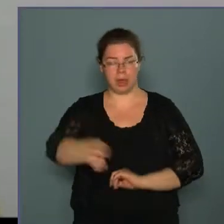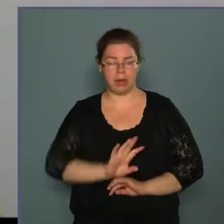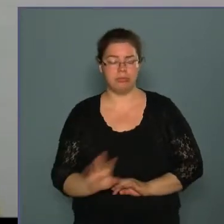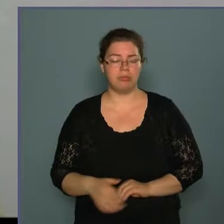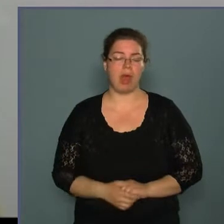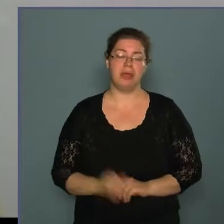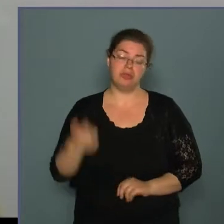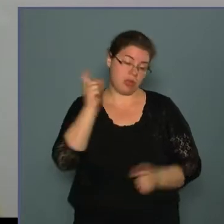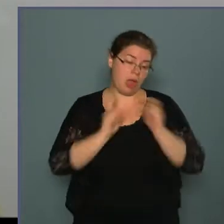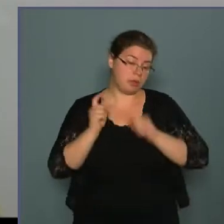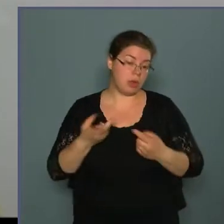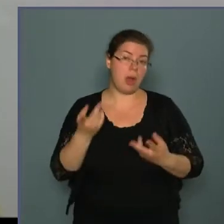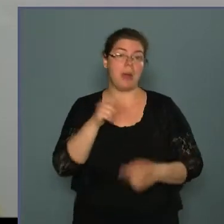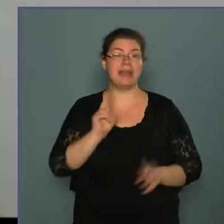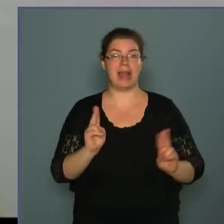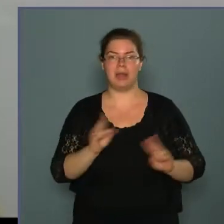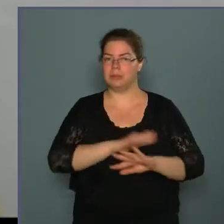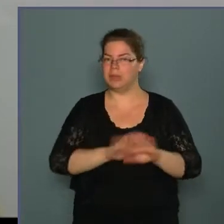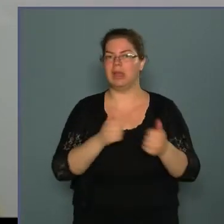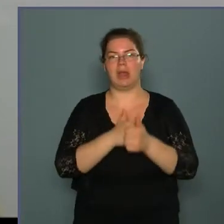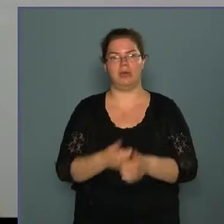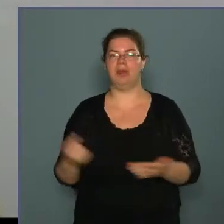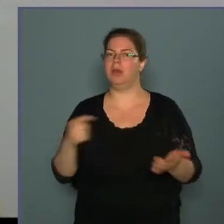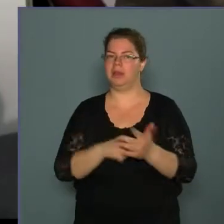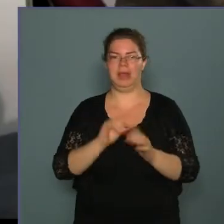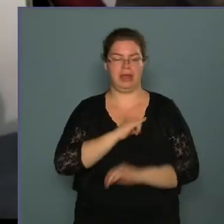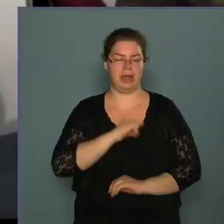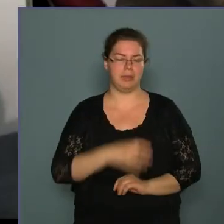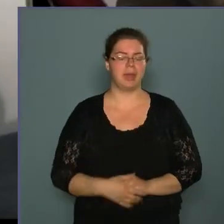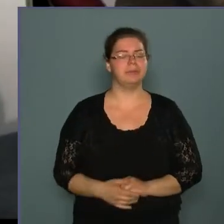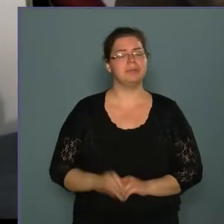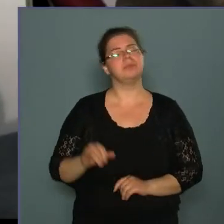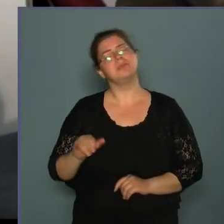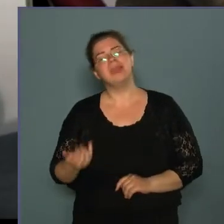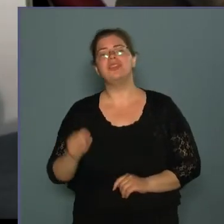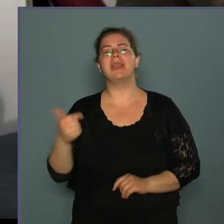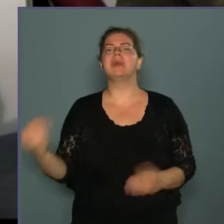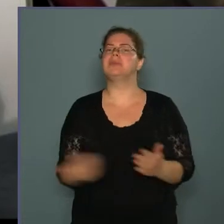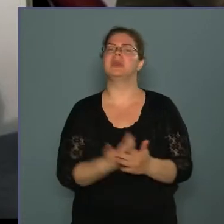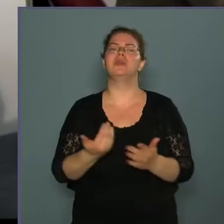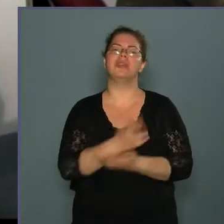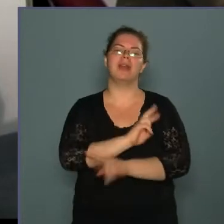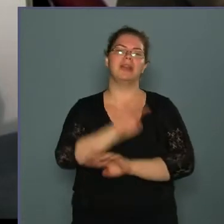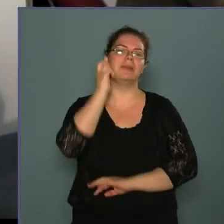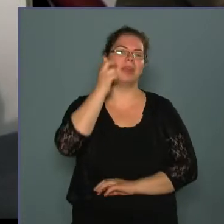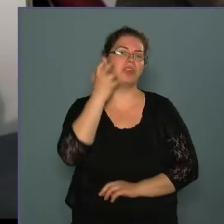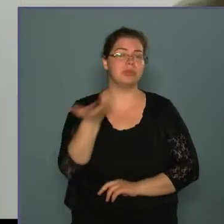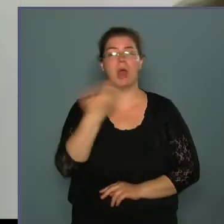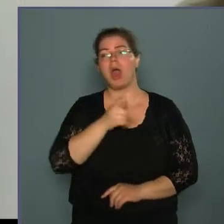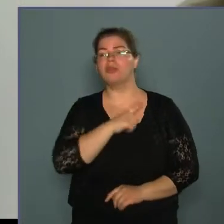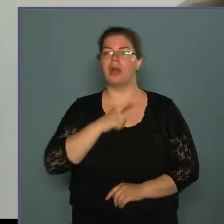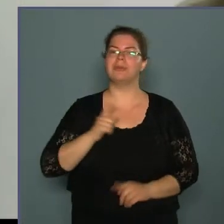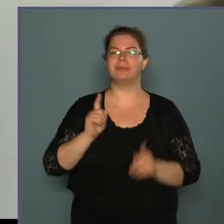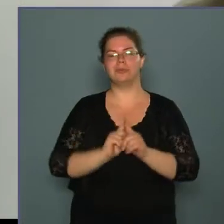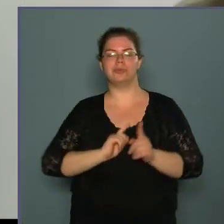és hát azt gondolom, hogy amit lehet, azt mindent elkövetünk a cél érdekében. És úgy egyébként mi újságban Pest-Erzsébeten? Hogyha csak úgy